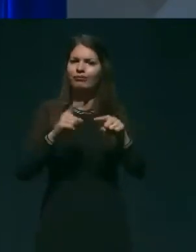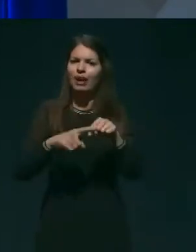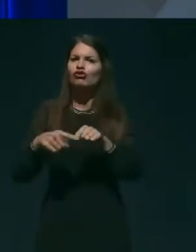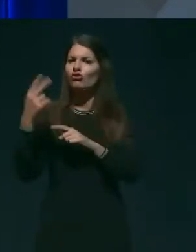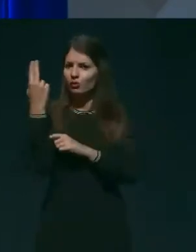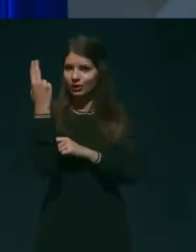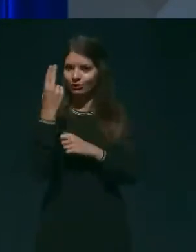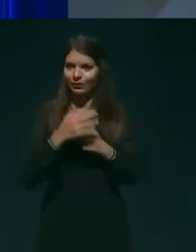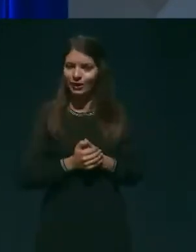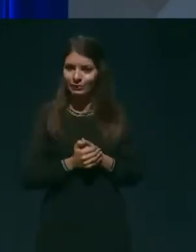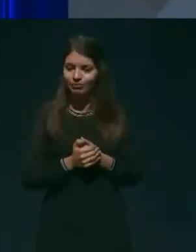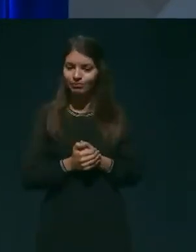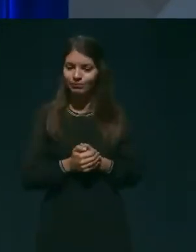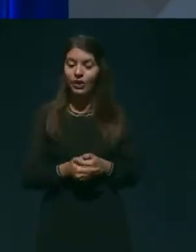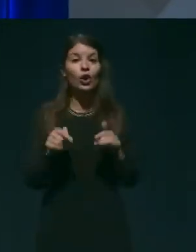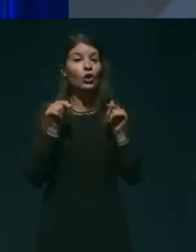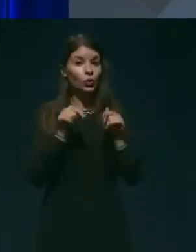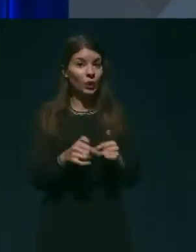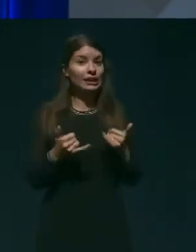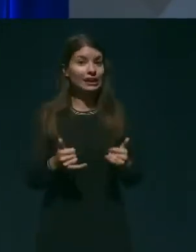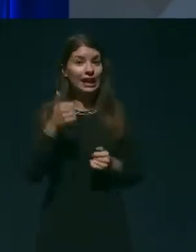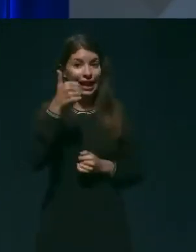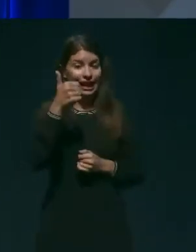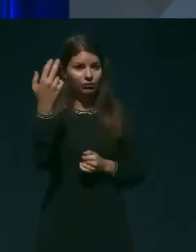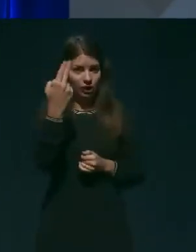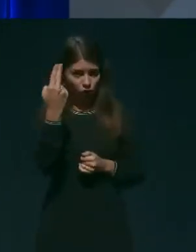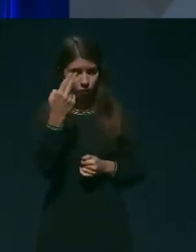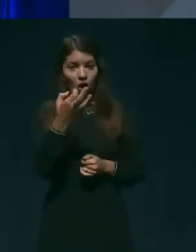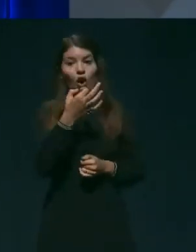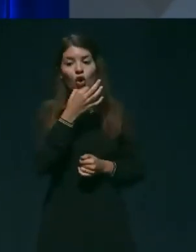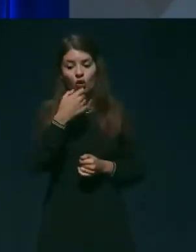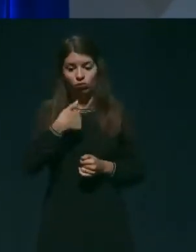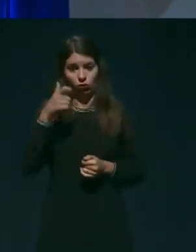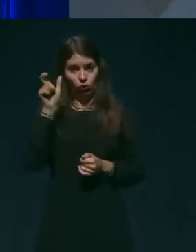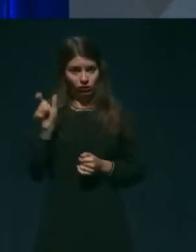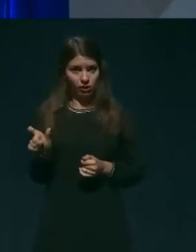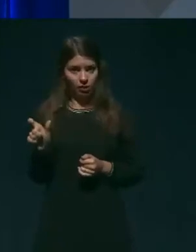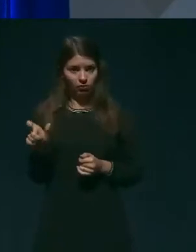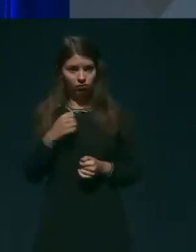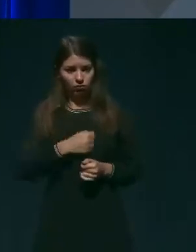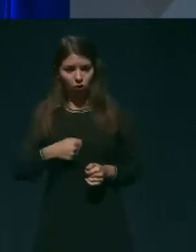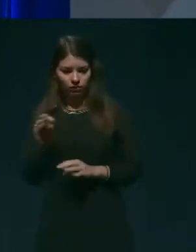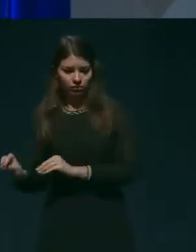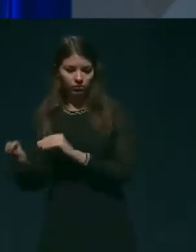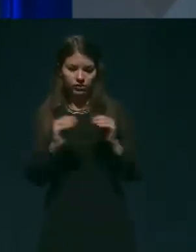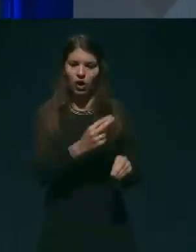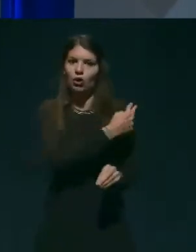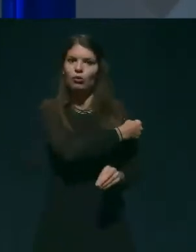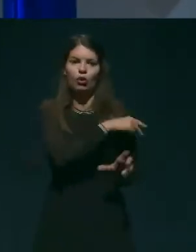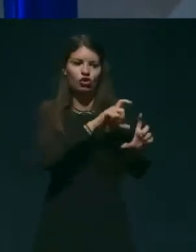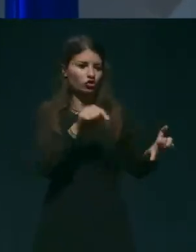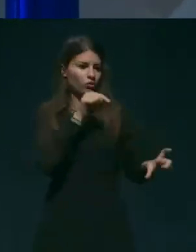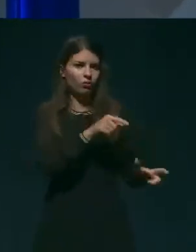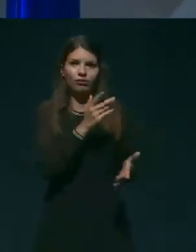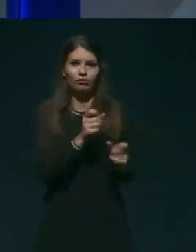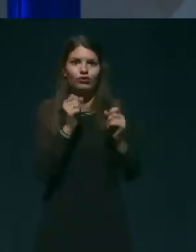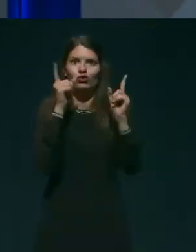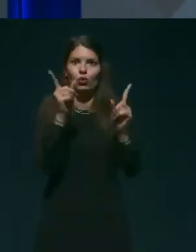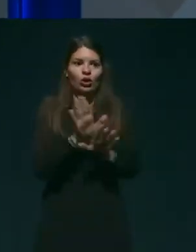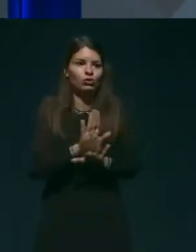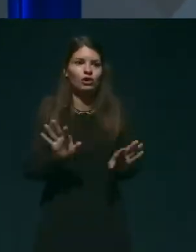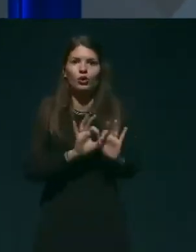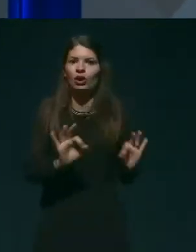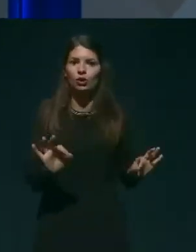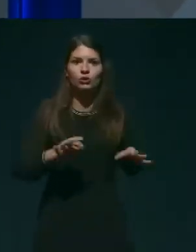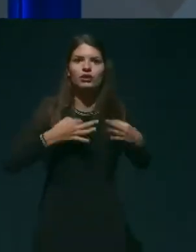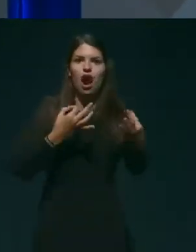Tukaj imamo endo interpretacijo, da ko človek zboli, potem ga pa prepele v bolnico, se v bolnico zgodijo čudež in vse v redu. Sam prevoz v